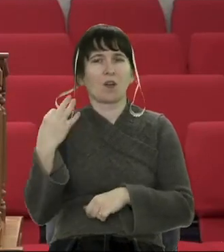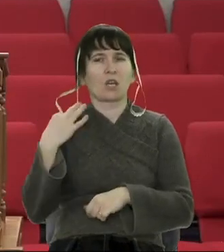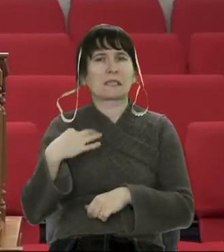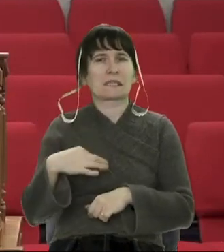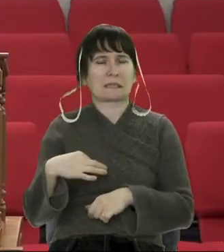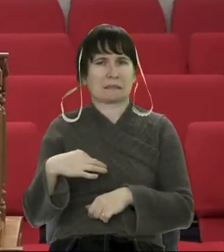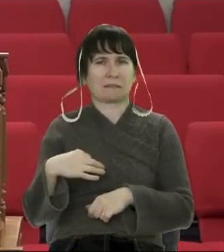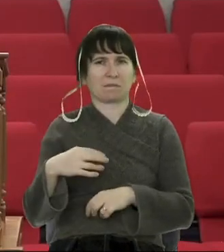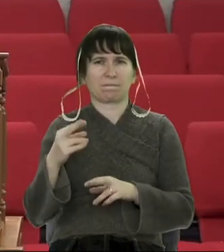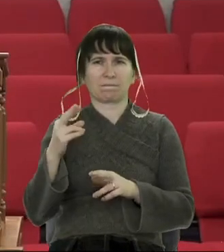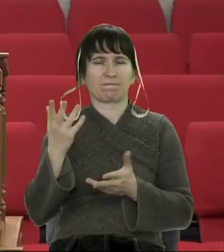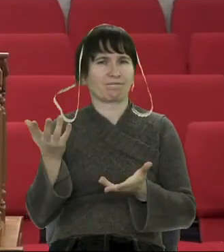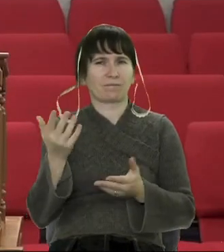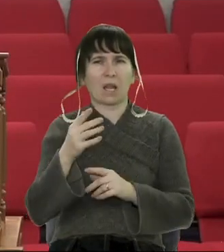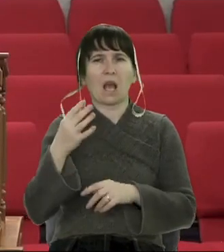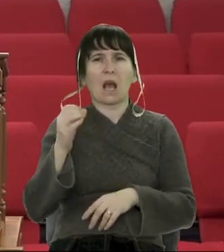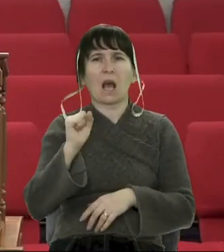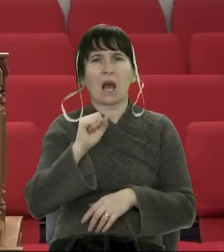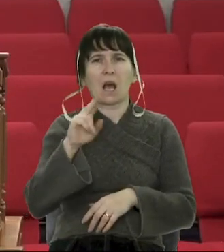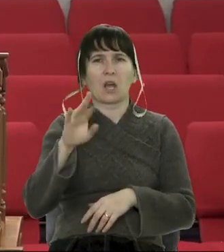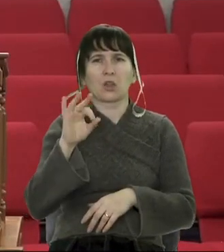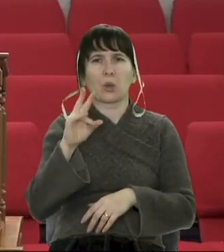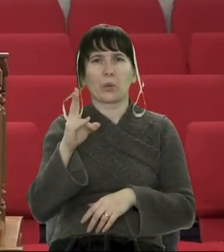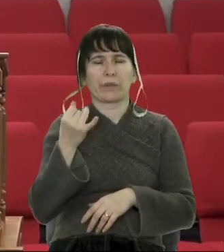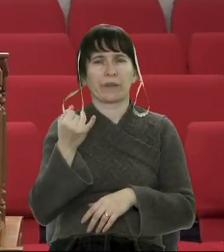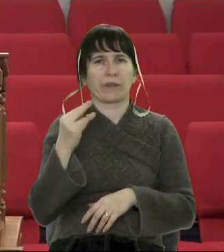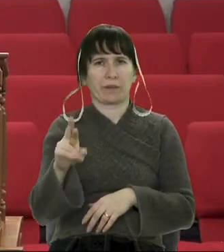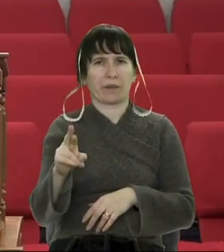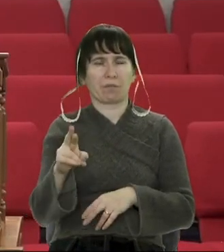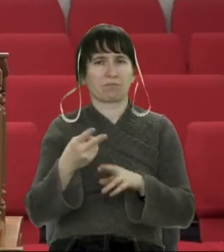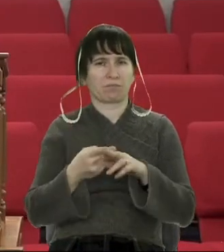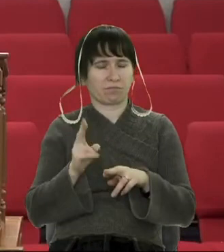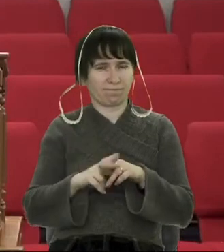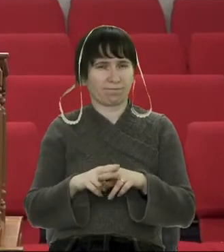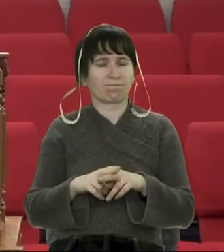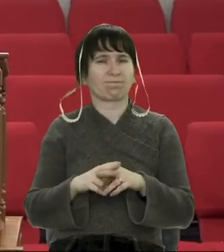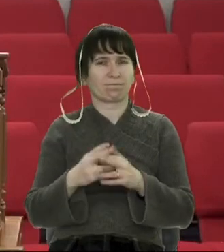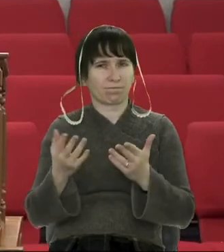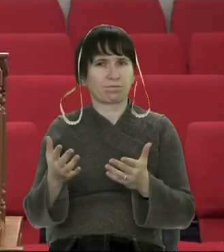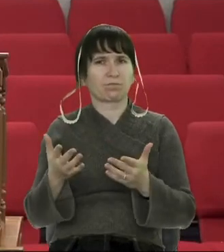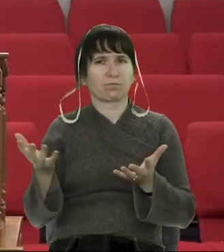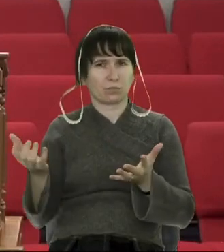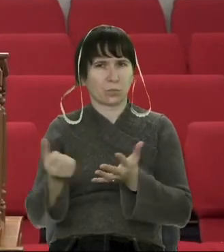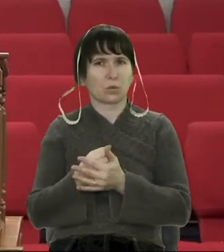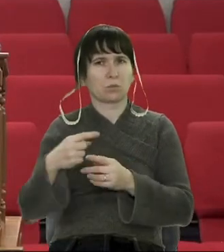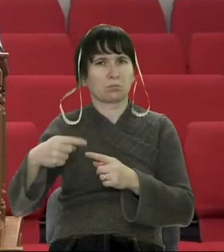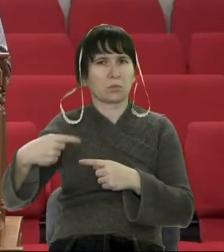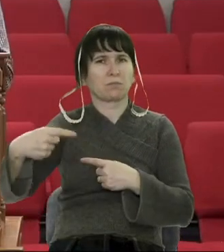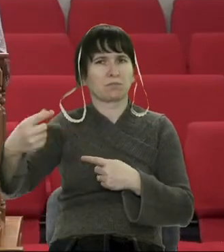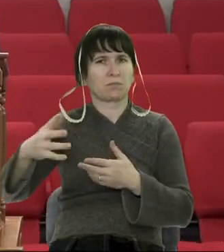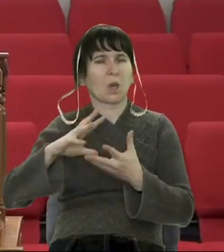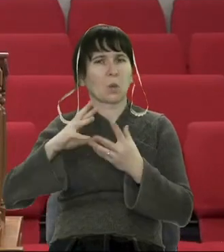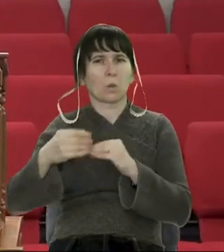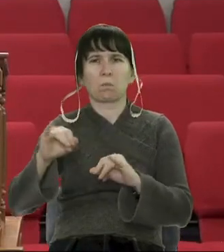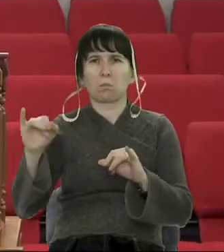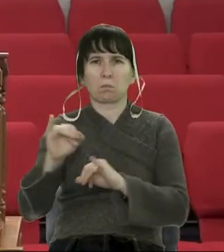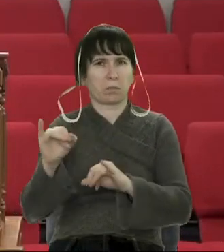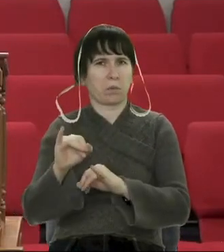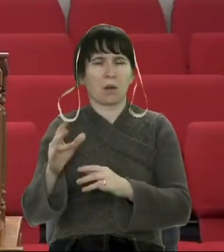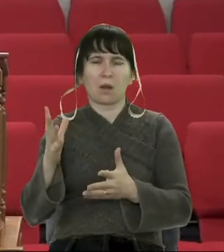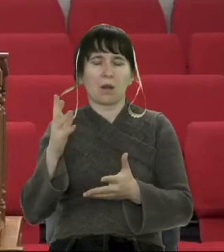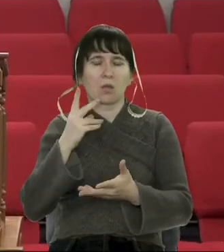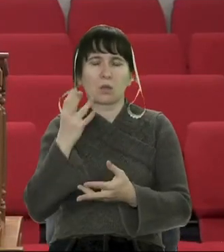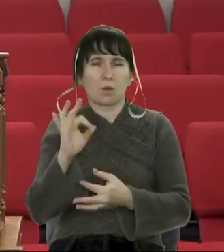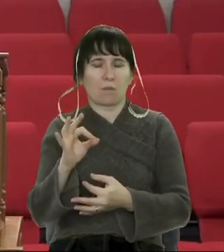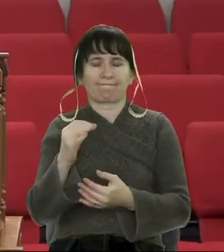третє, Адонія. І ми знаємо, що теж також, якби не певні люди, то наслідки негативні. І, здається, дві різних